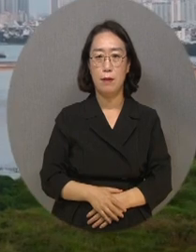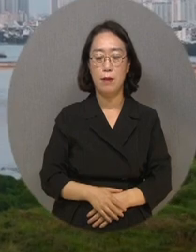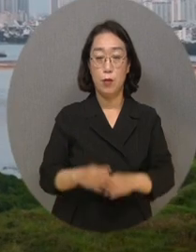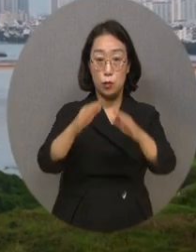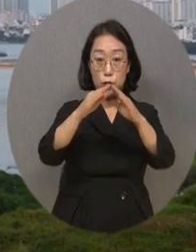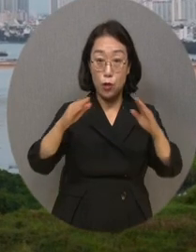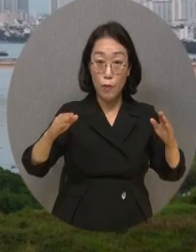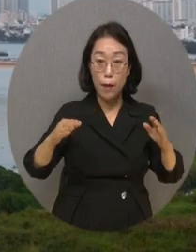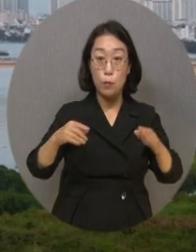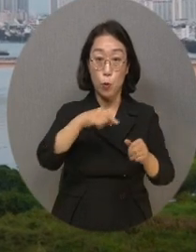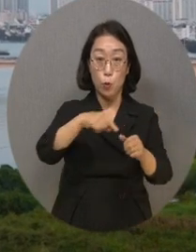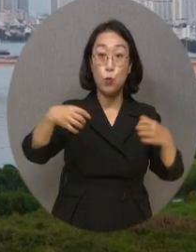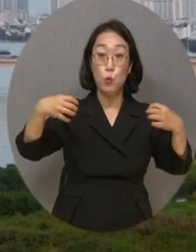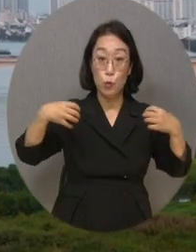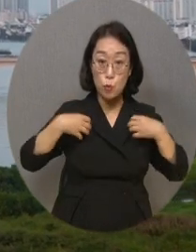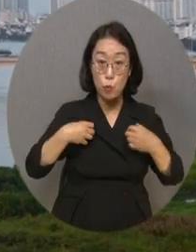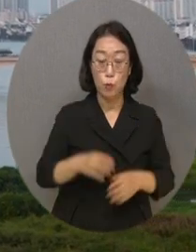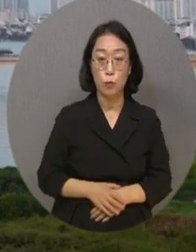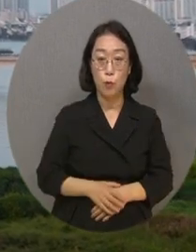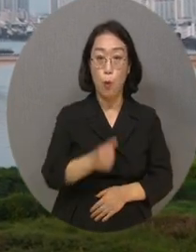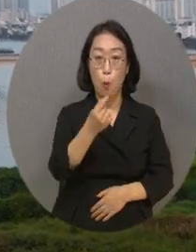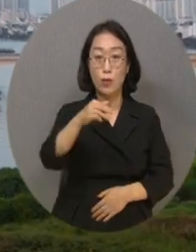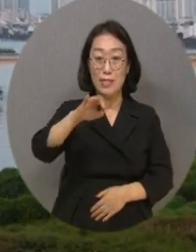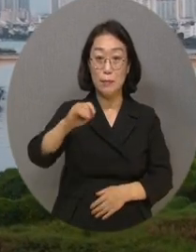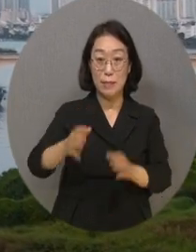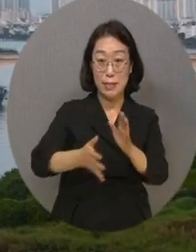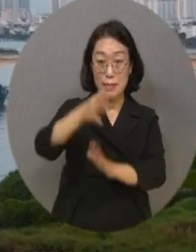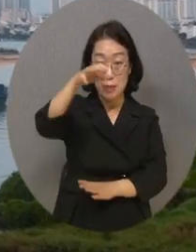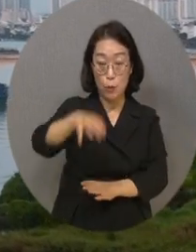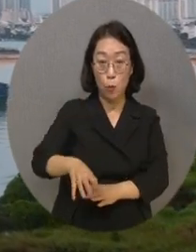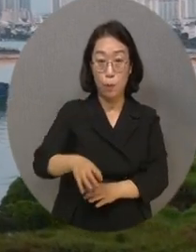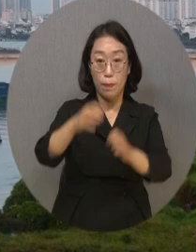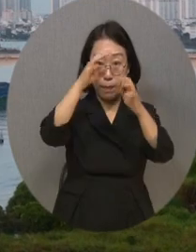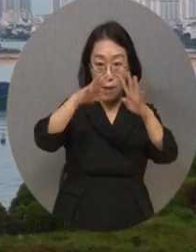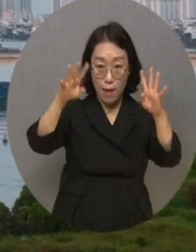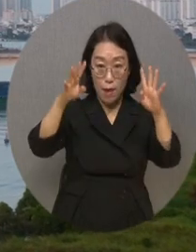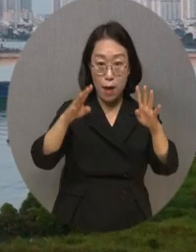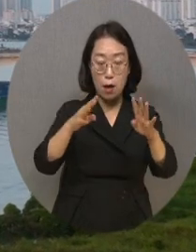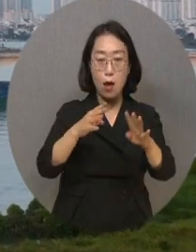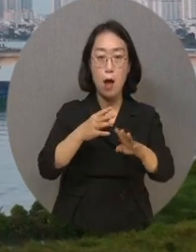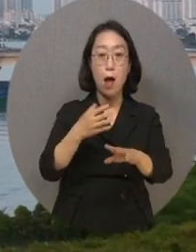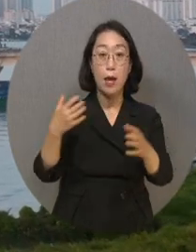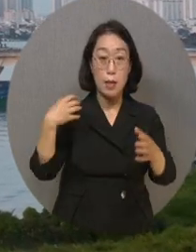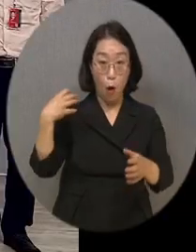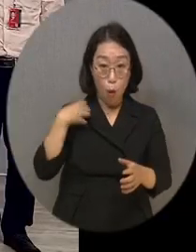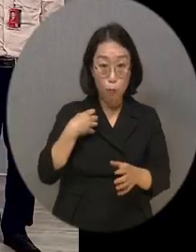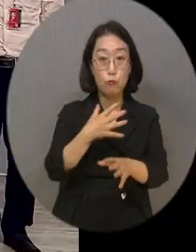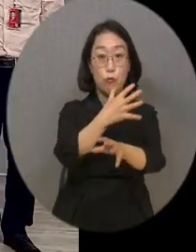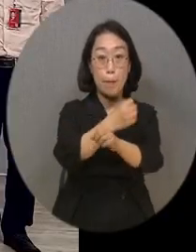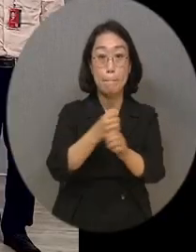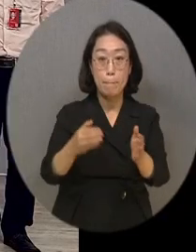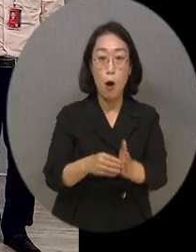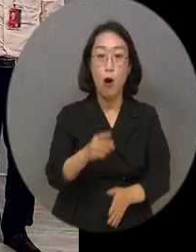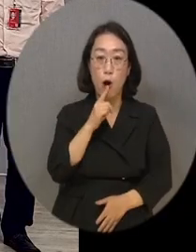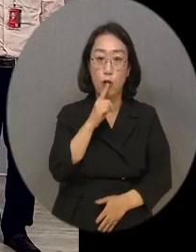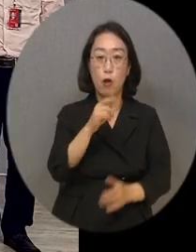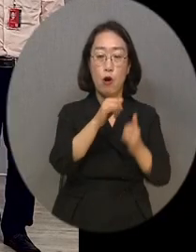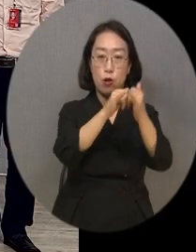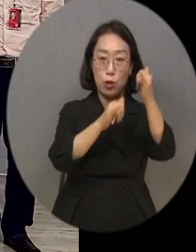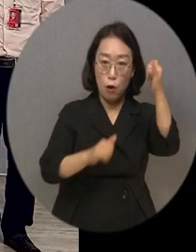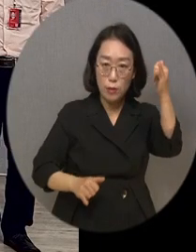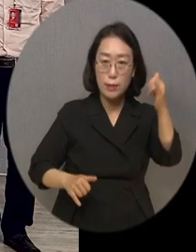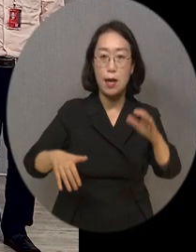전남도 교육청은 베트남 호치민시에 있는 반랑대학교와 교육교류 업무 협약을 체결하고 언어, 역사,